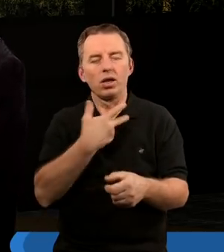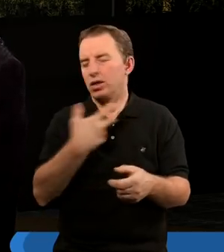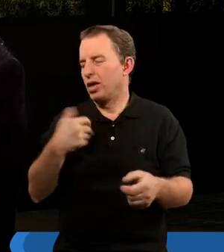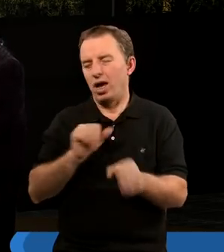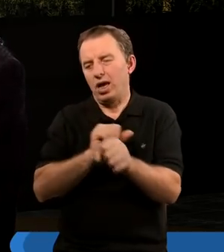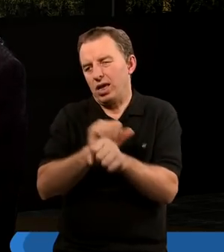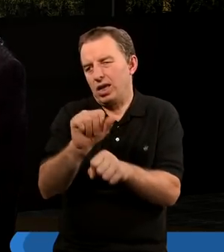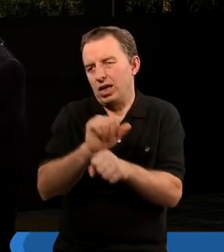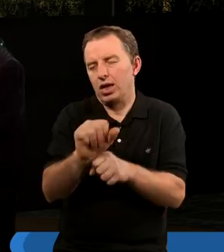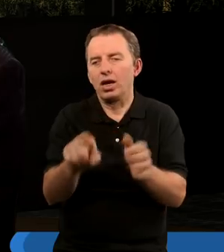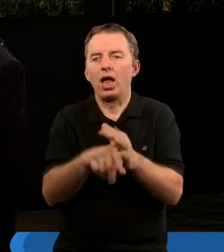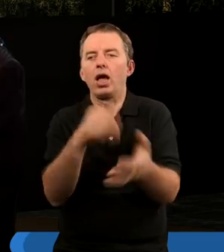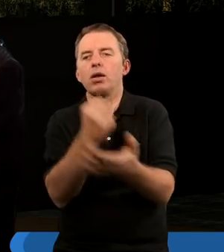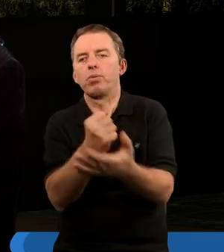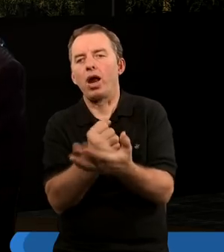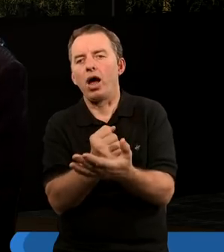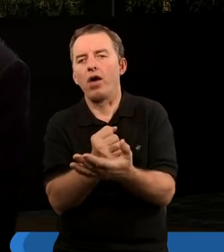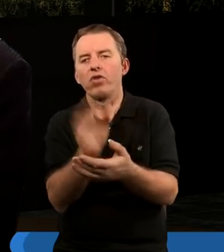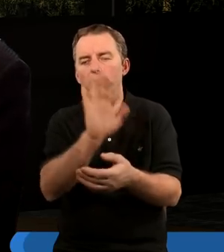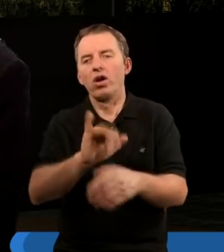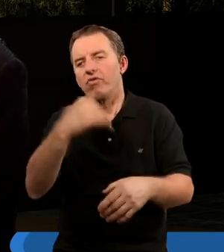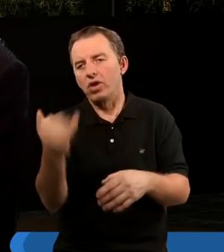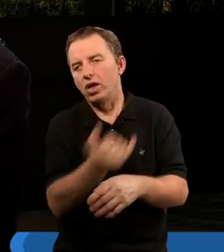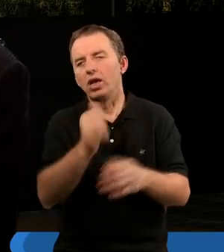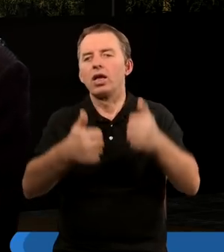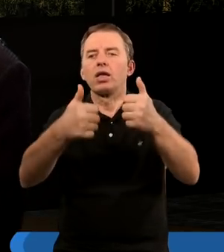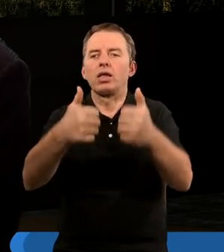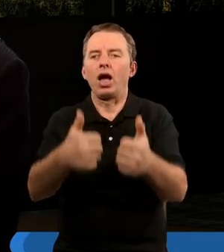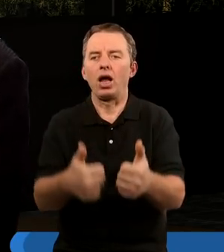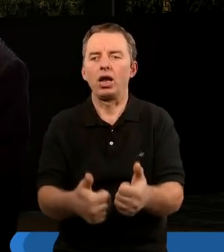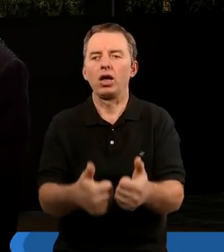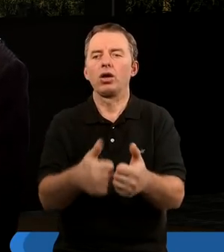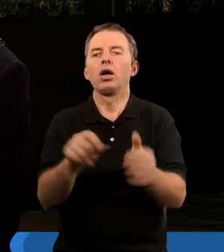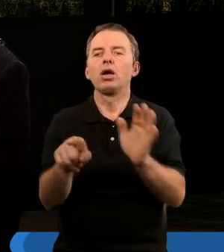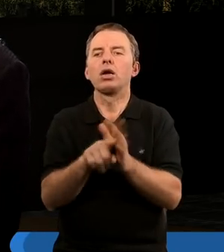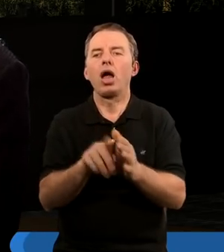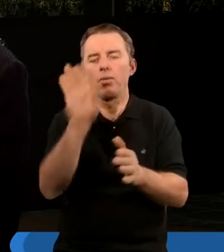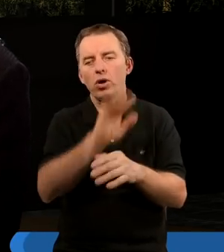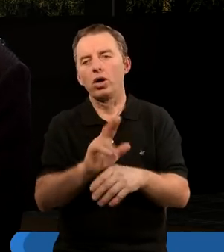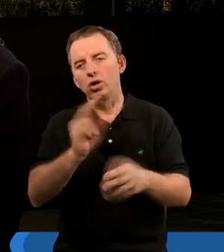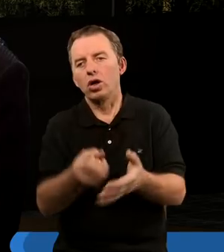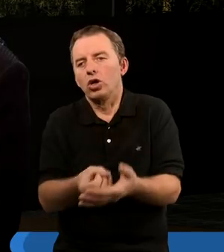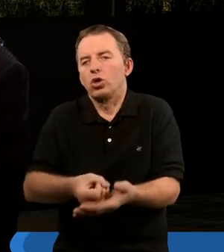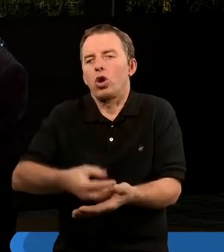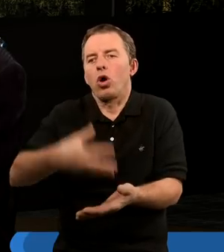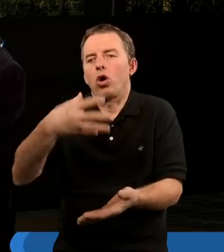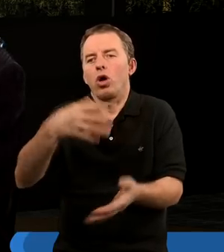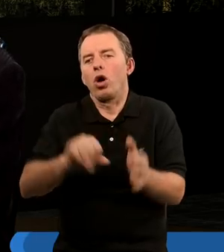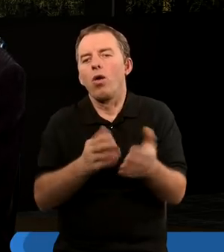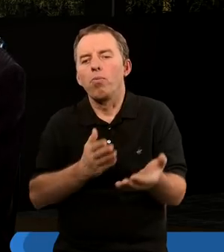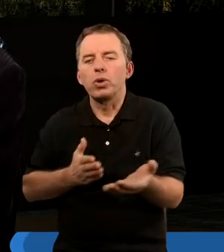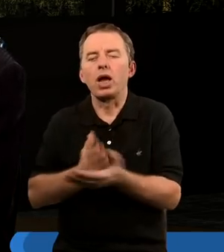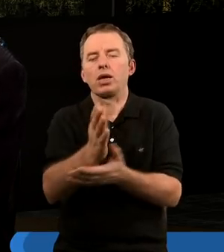istnieliśmy dla spraw wiecznych, staliśmy się dla Boga kimś drogim poprzez